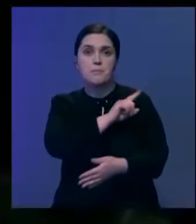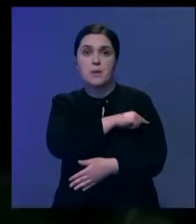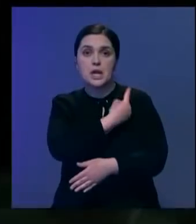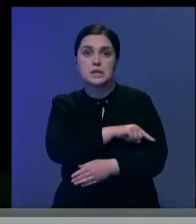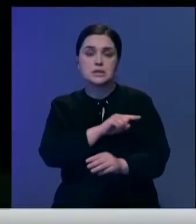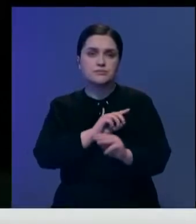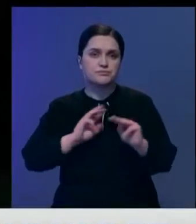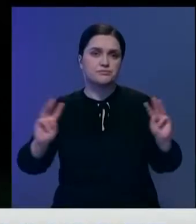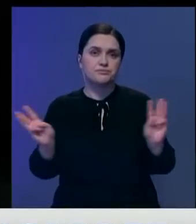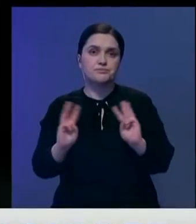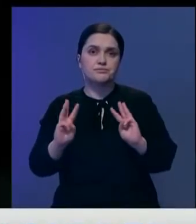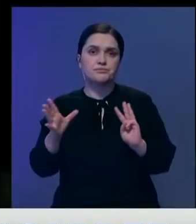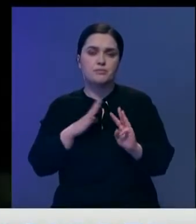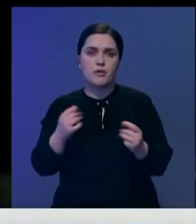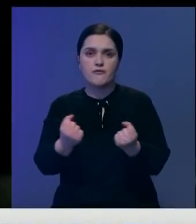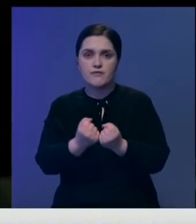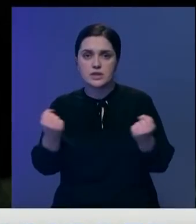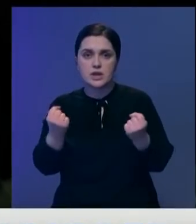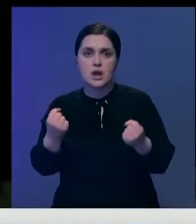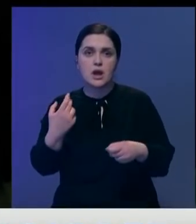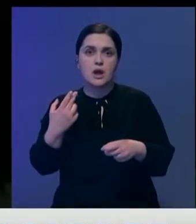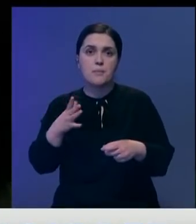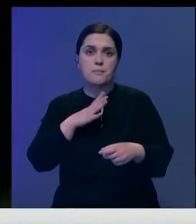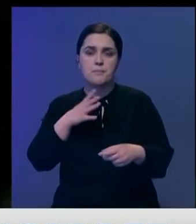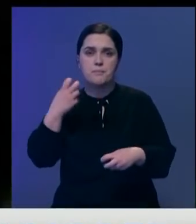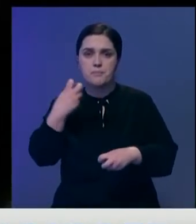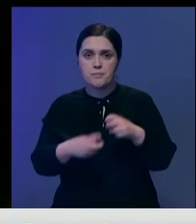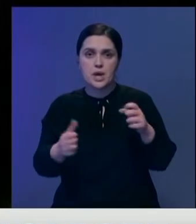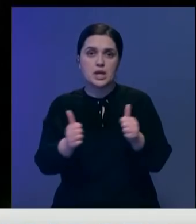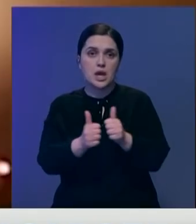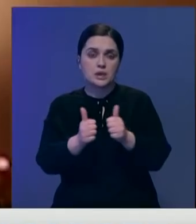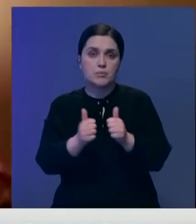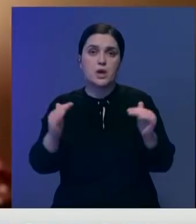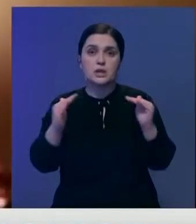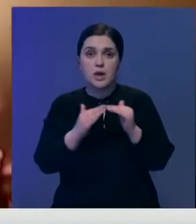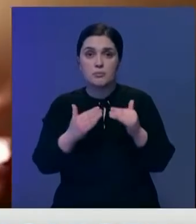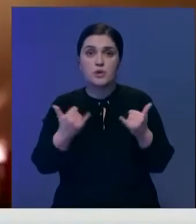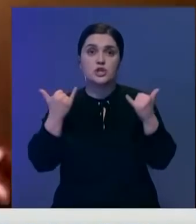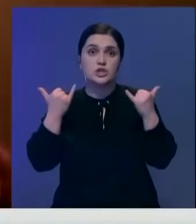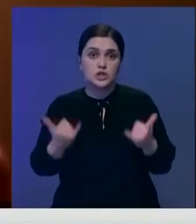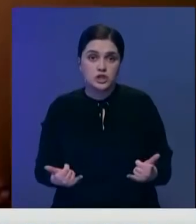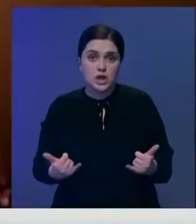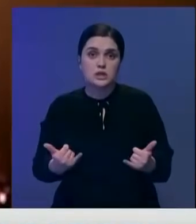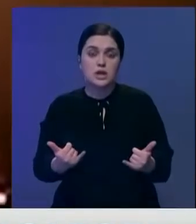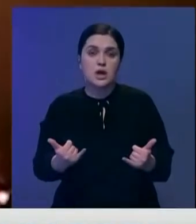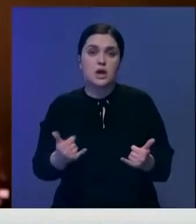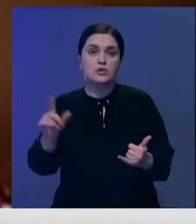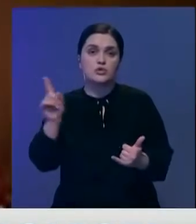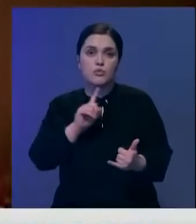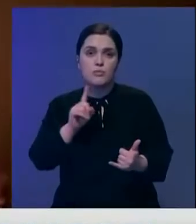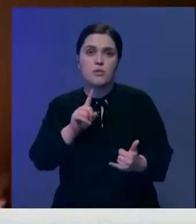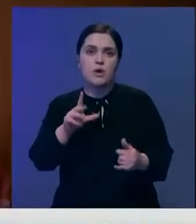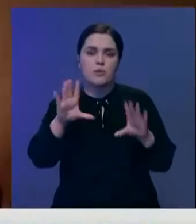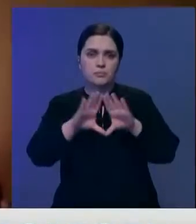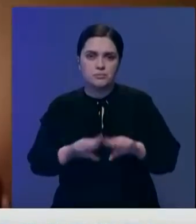Огонь вспыхнул после мощного взрыва. Ударной волной были повреждены ближайшие дома. Сейчас все силы брошены на то, чтобы